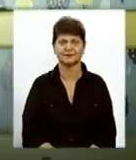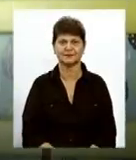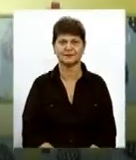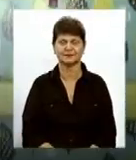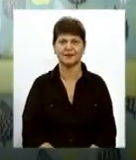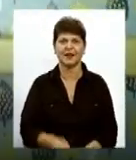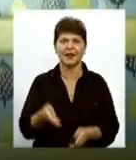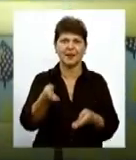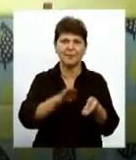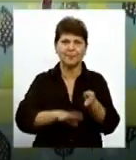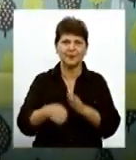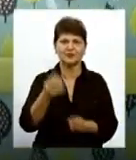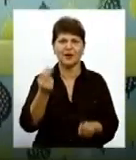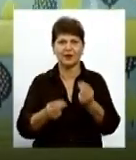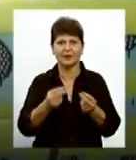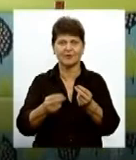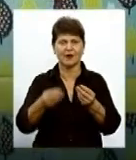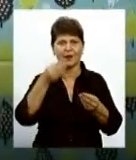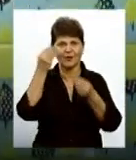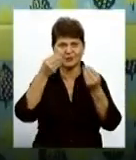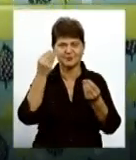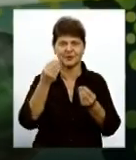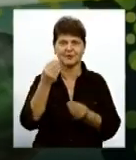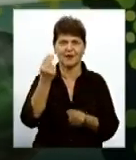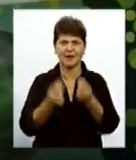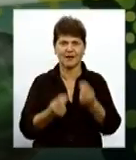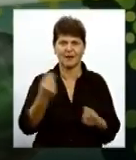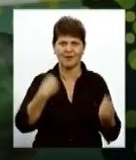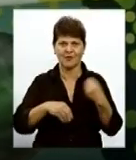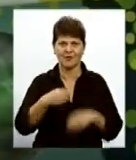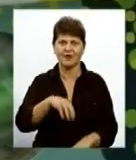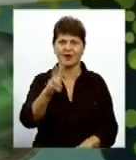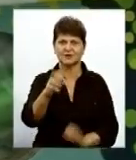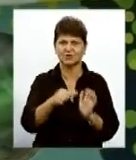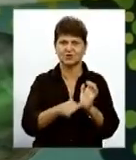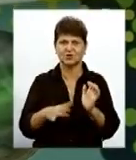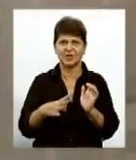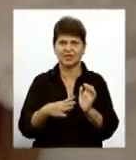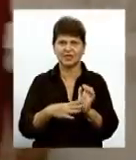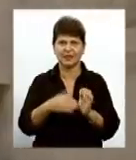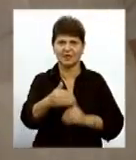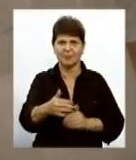Пелюшки, іграшки, косметика та одяг – 369 пакунків малюка прибули до Вінниці